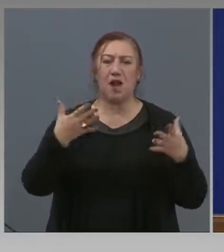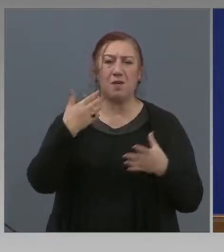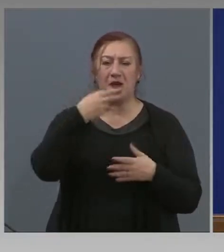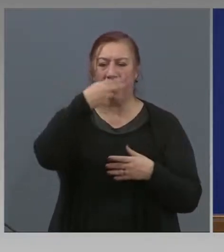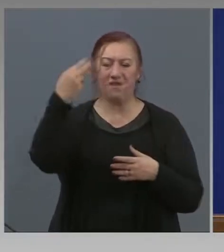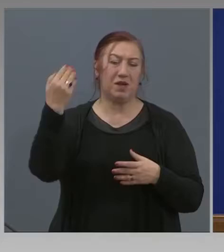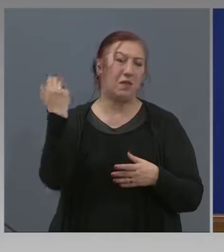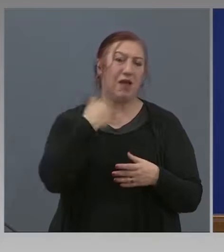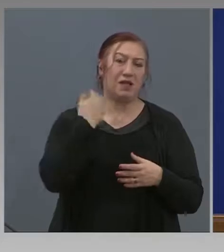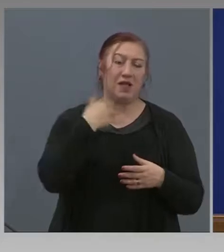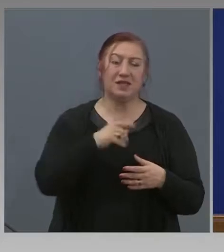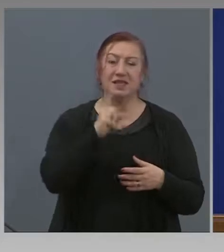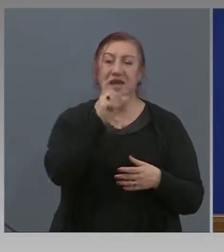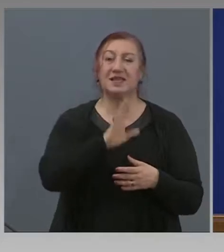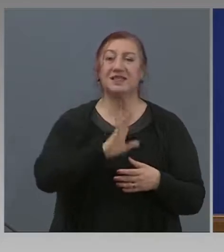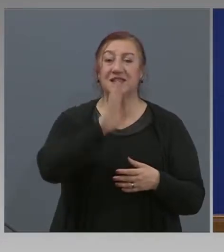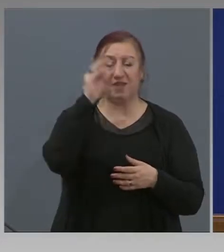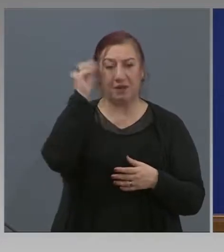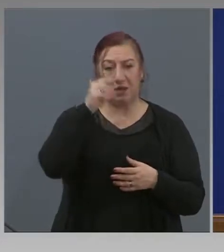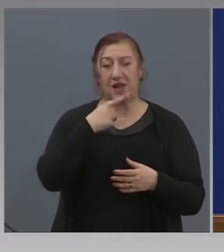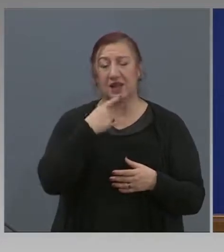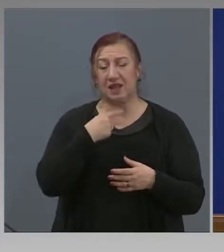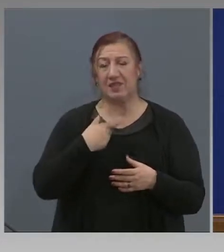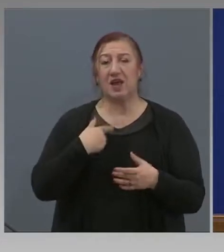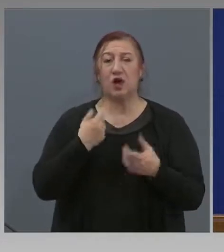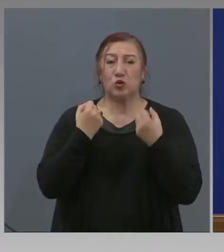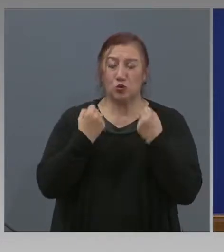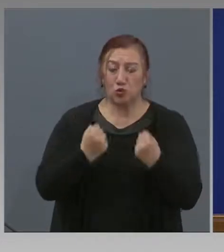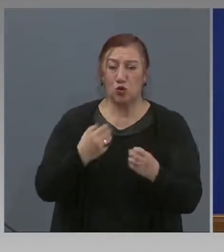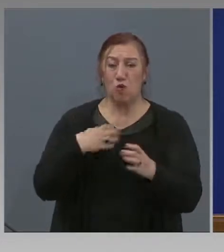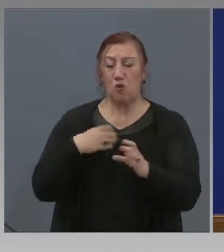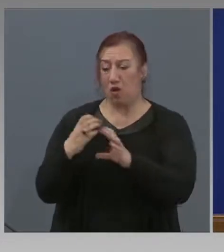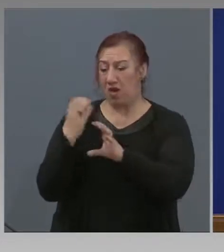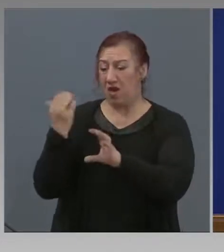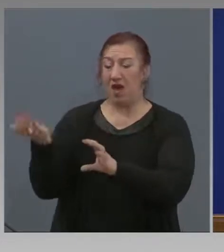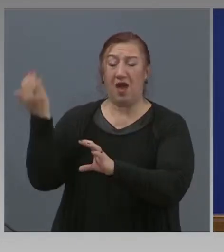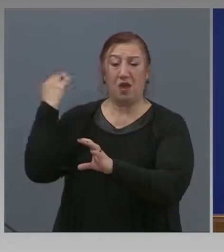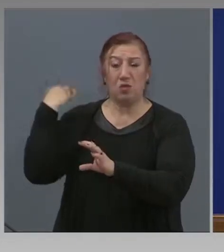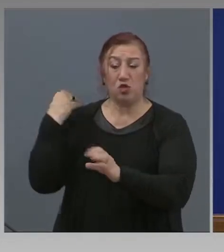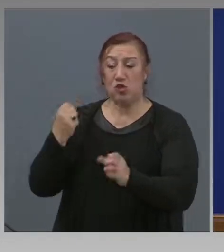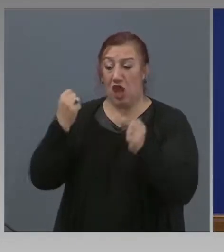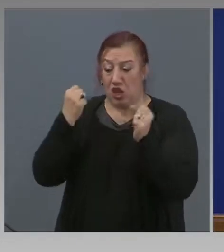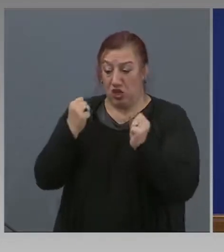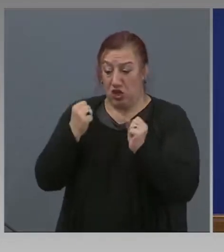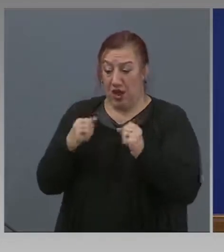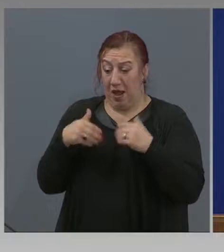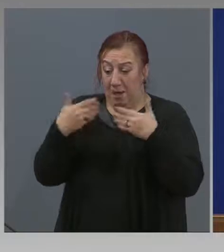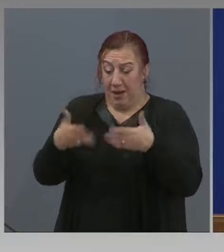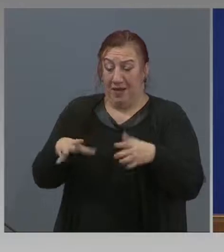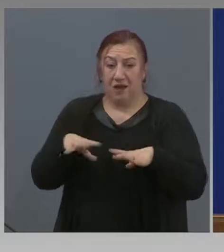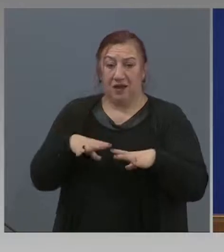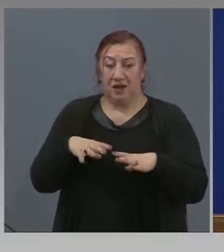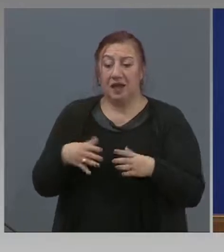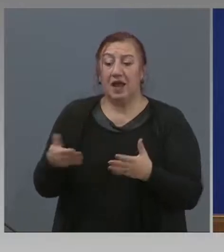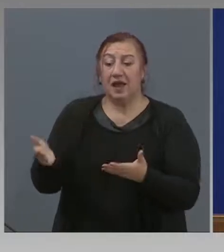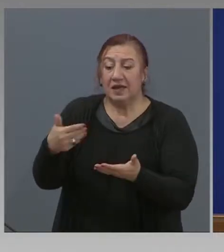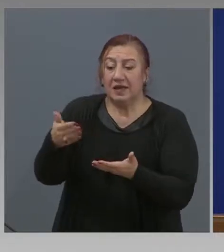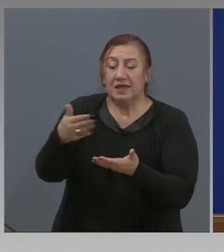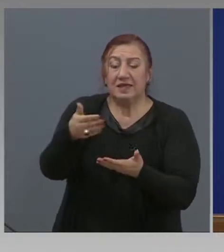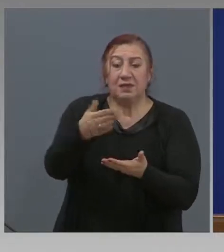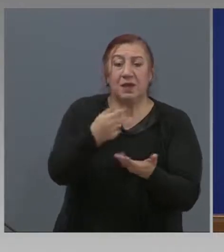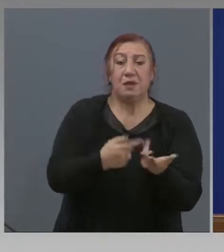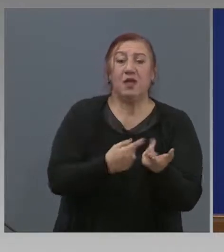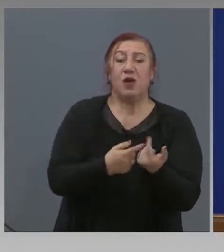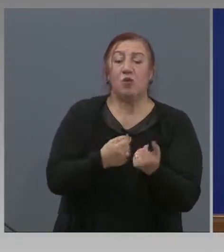И човека ми казва, знаеш ли, трудно е, моя камион чака в началото на населеното място. Събирам вика по няколко бройки от